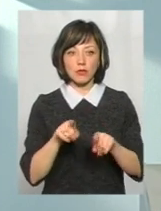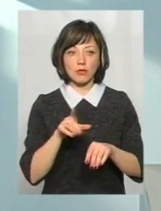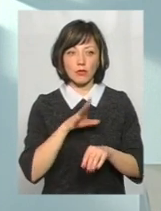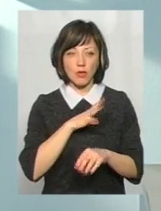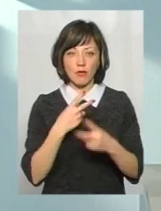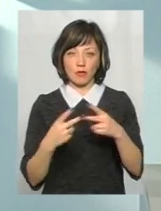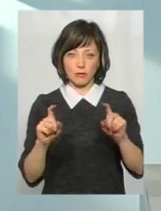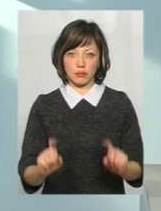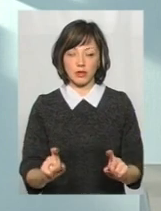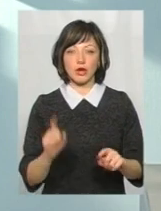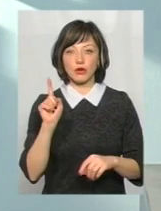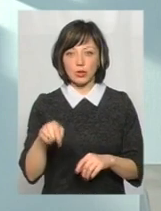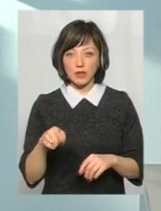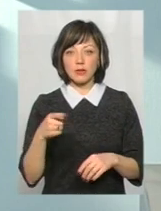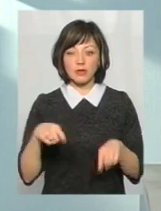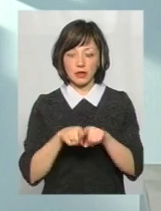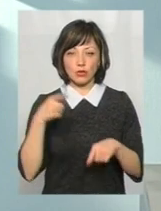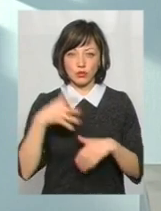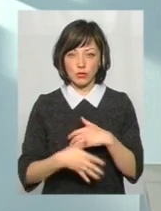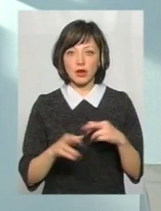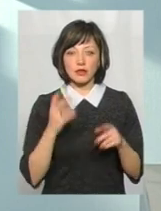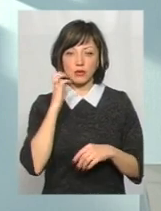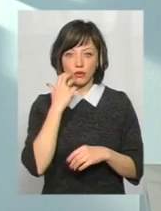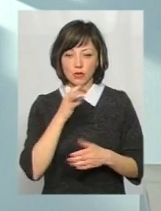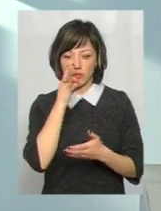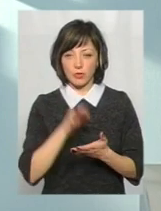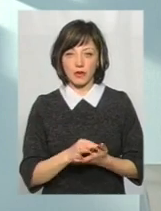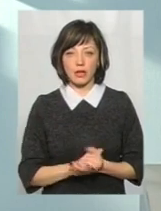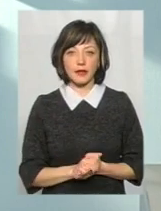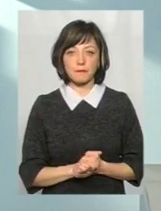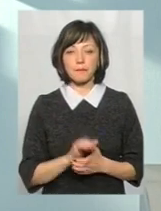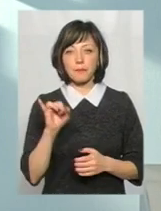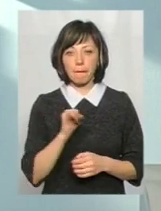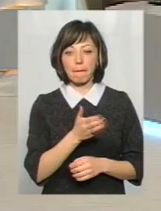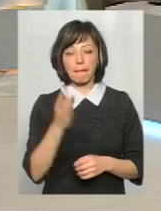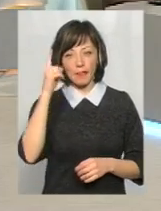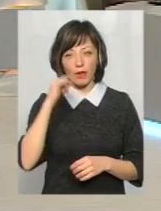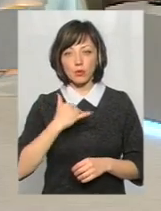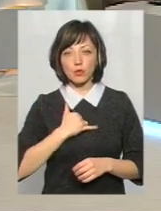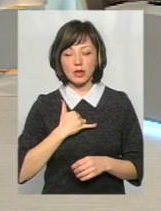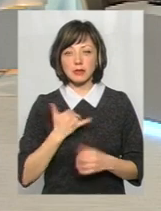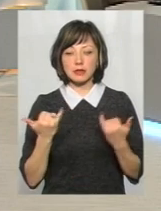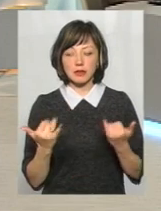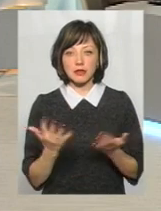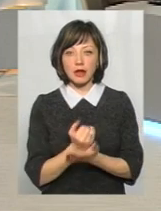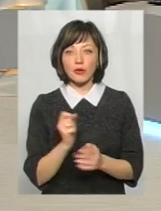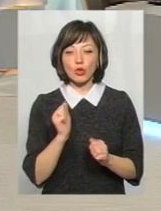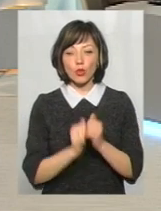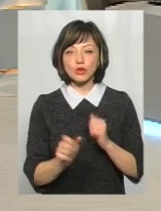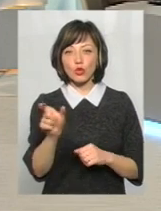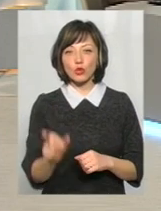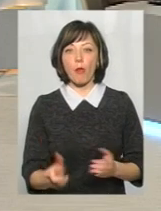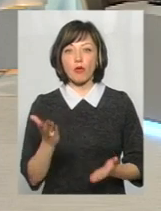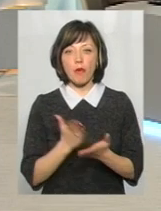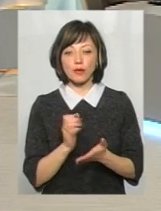місцях позбавленої волі. І тоді вона все ж таки зрозуміє, наскільки це серйозна відповідальність. І ви знаєте, як в нас зараз склалося, що кожна особа,